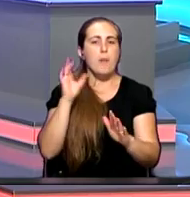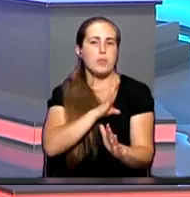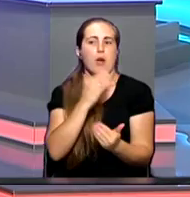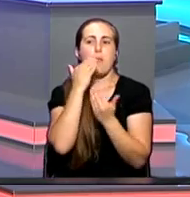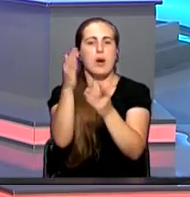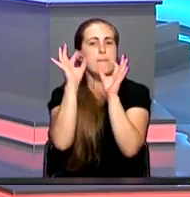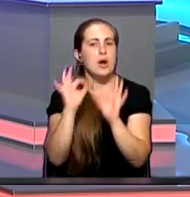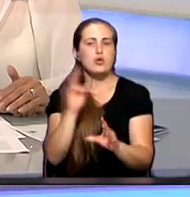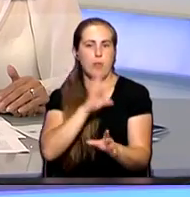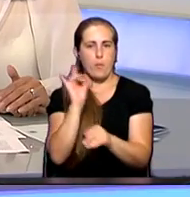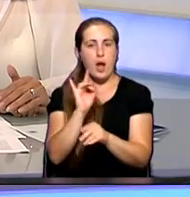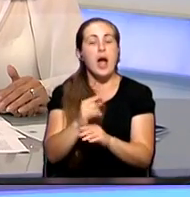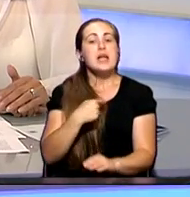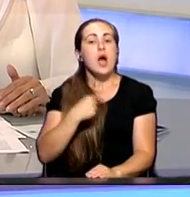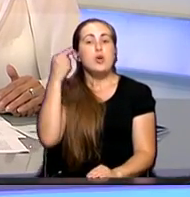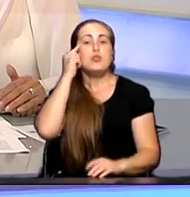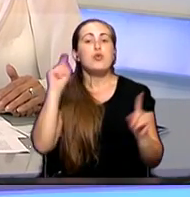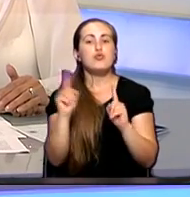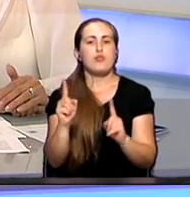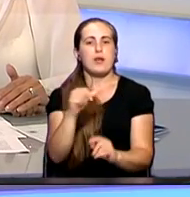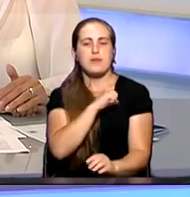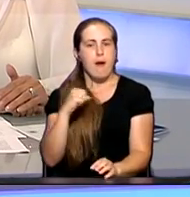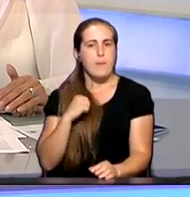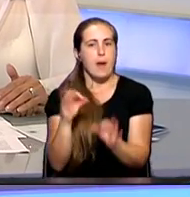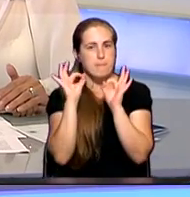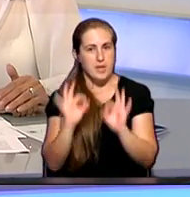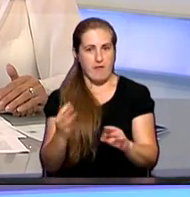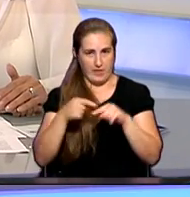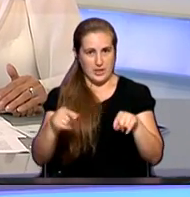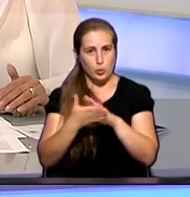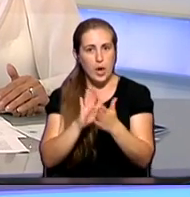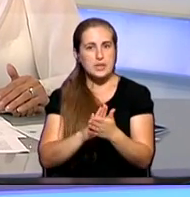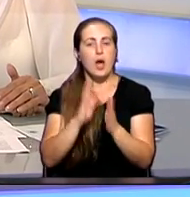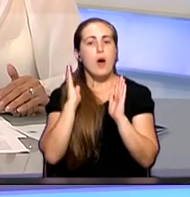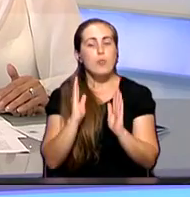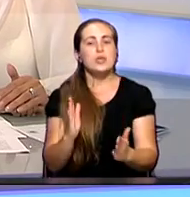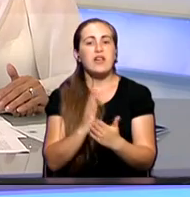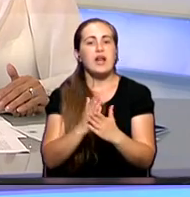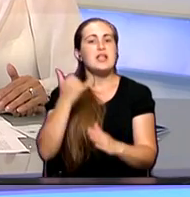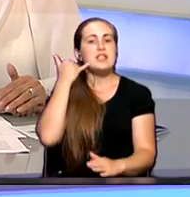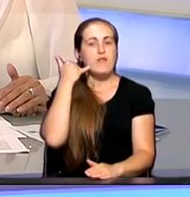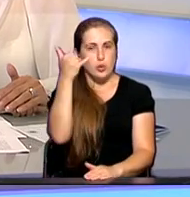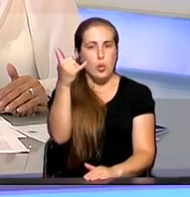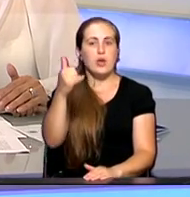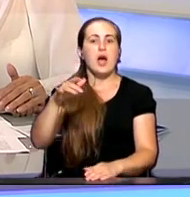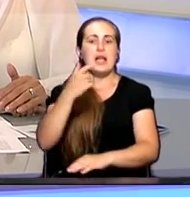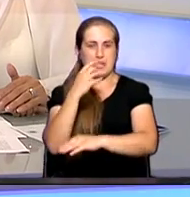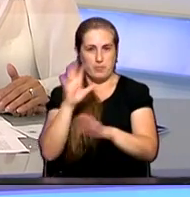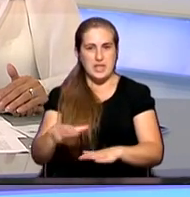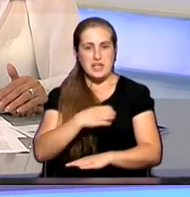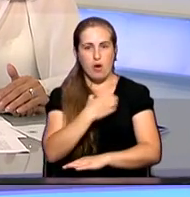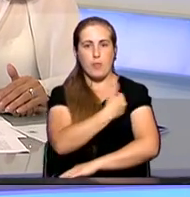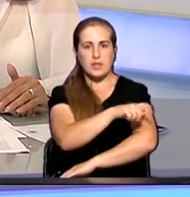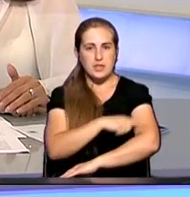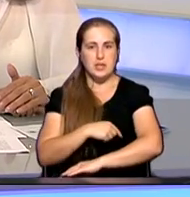организацию? Я думаю, что наиболее правильным в данной ситуации будет являться звонок в страховую медицинскую организацию.